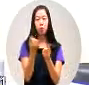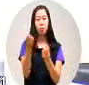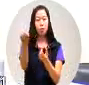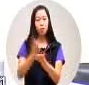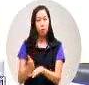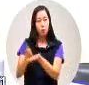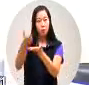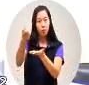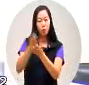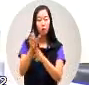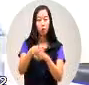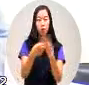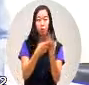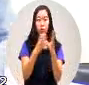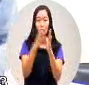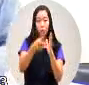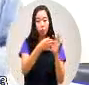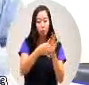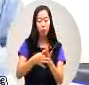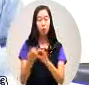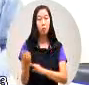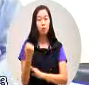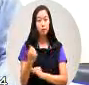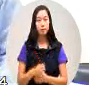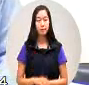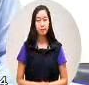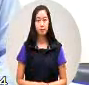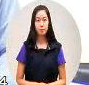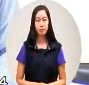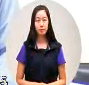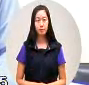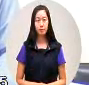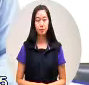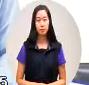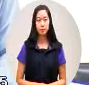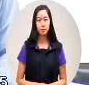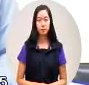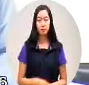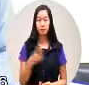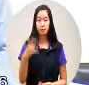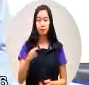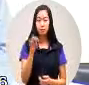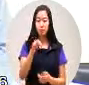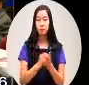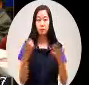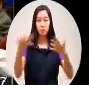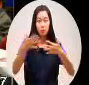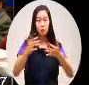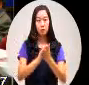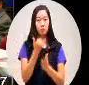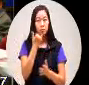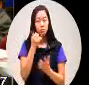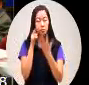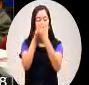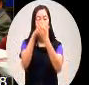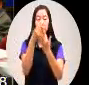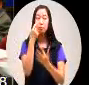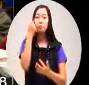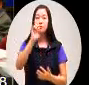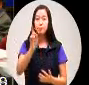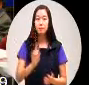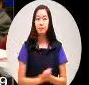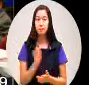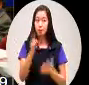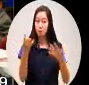业局长继续努力我们再看下一张那么这个问题呢可以凸显到一个问题